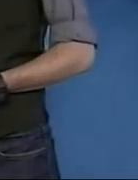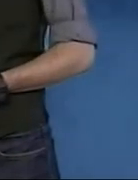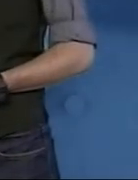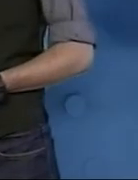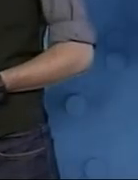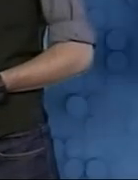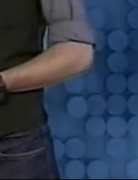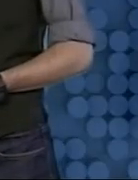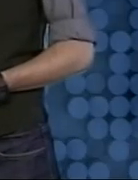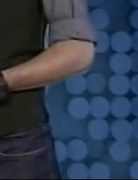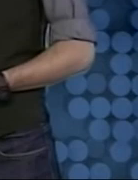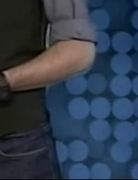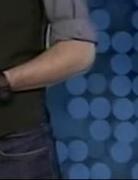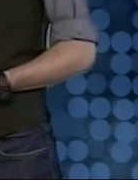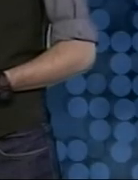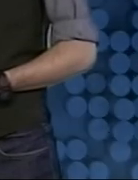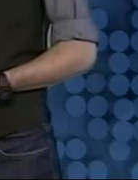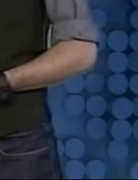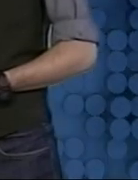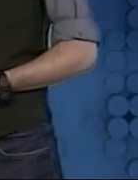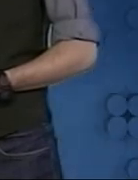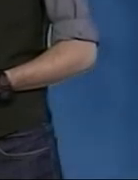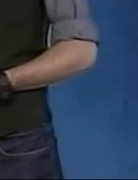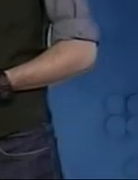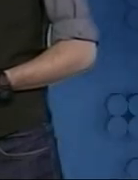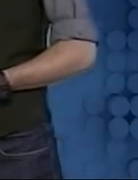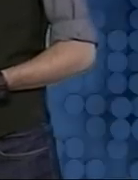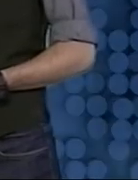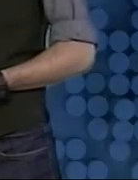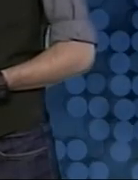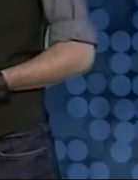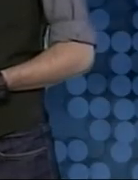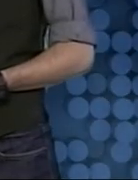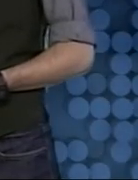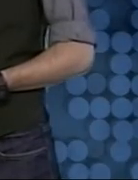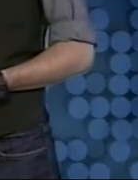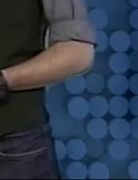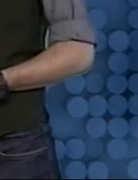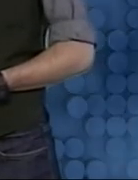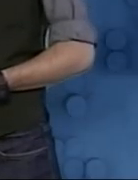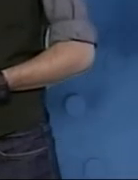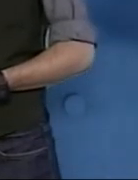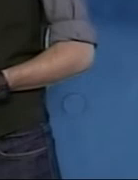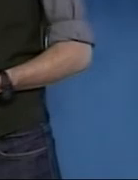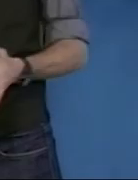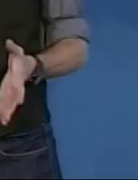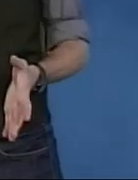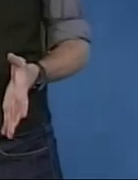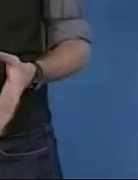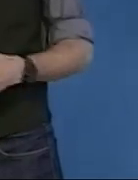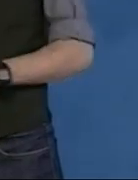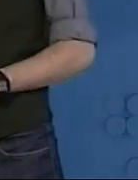друзям страшні історії. І в ту ніч 19-річній мері Шеллі наснився жах, котрий потім ліг в основу її роману